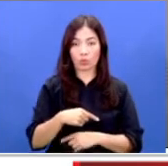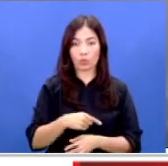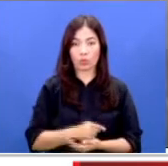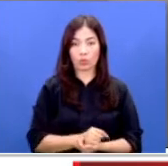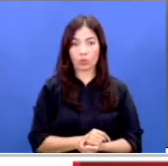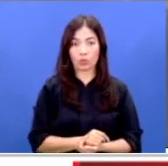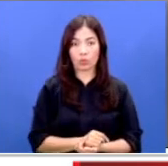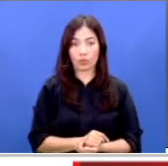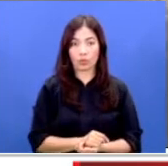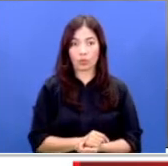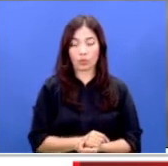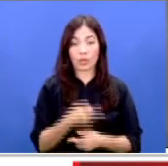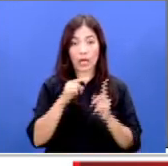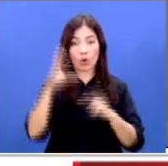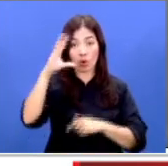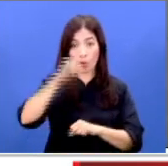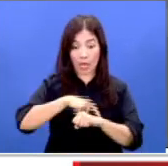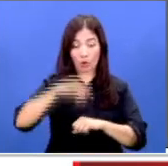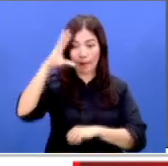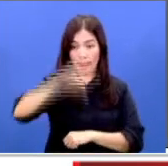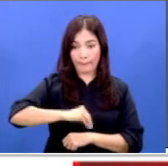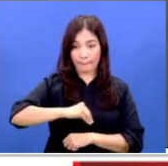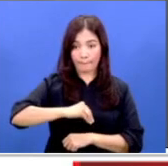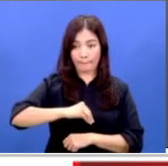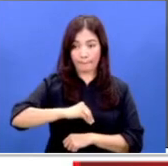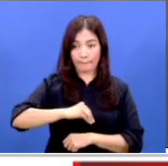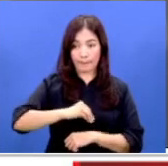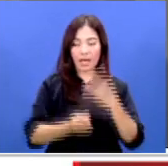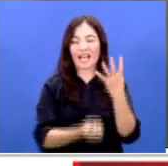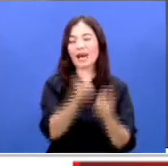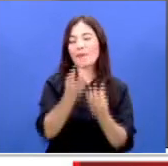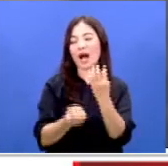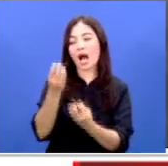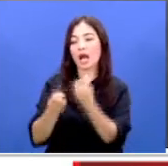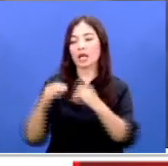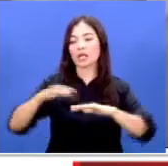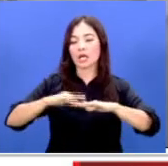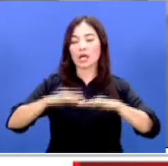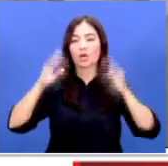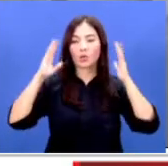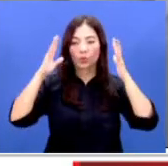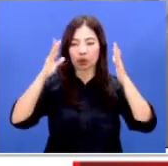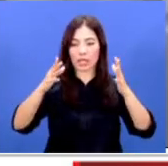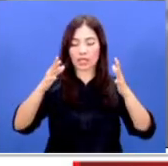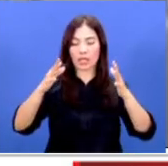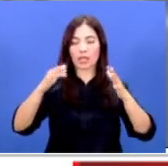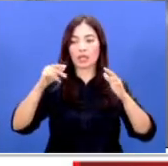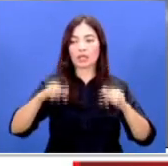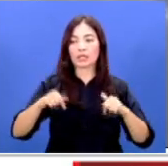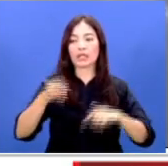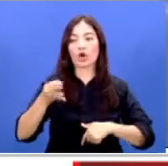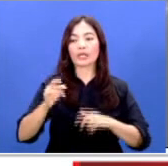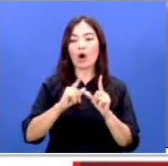Sampai pantauan kami tadi malam kebakaran lahan dan hutan di Kabupaten Kota Wadi Timur memang